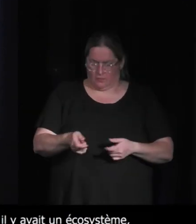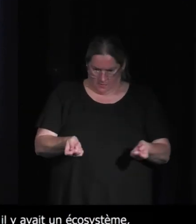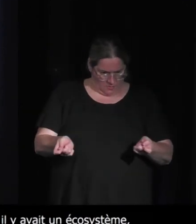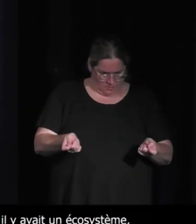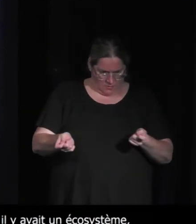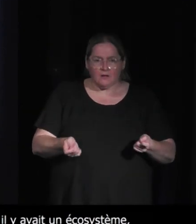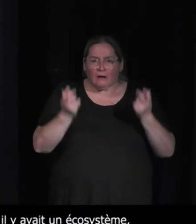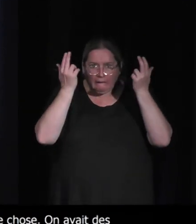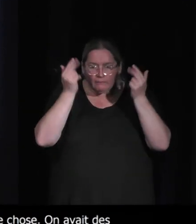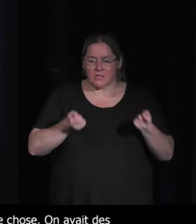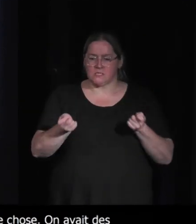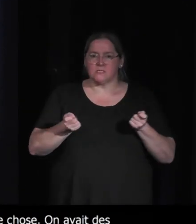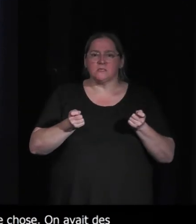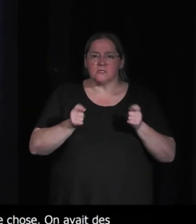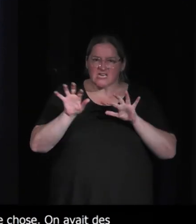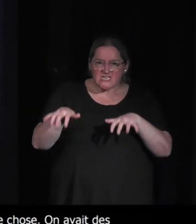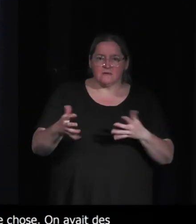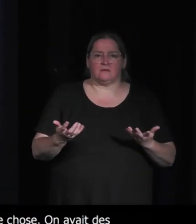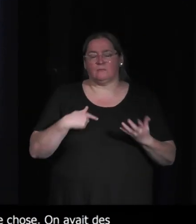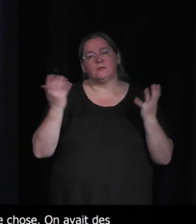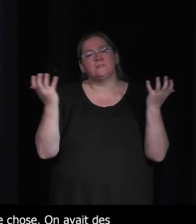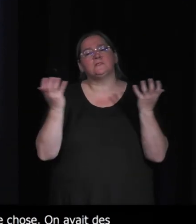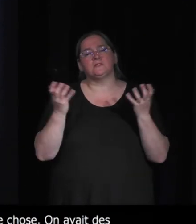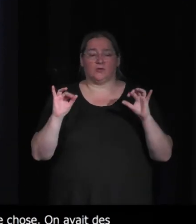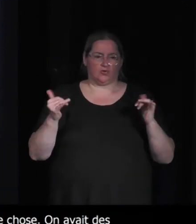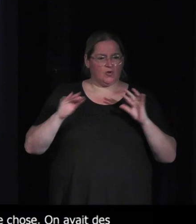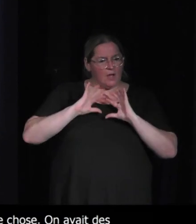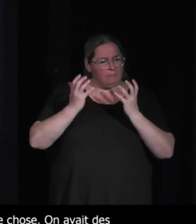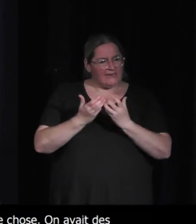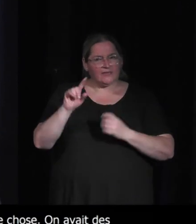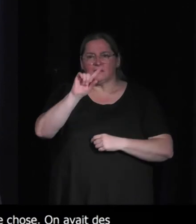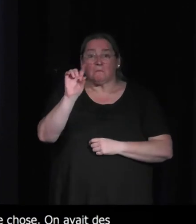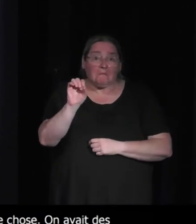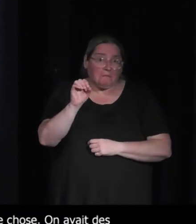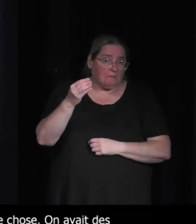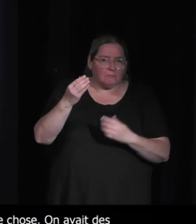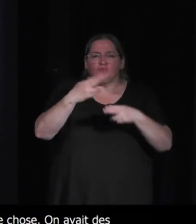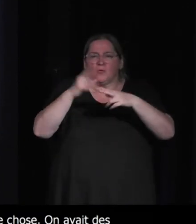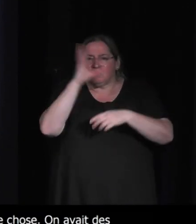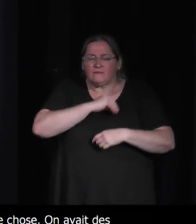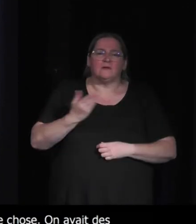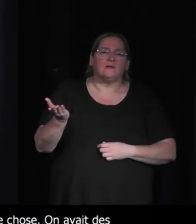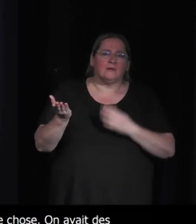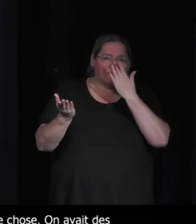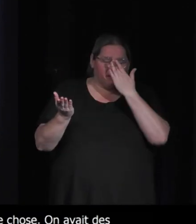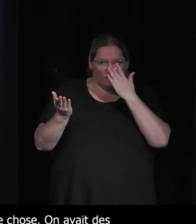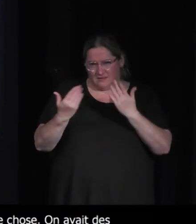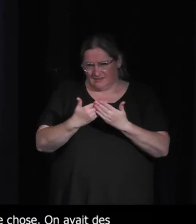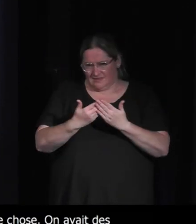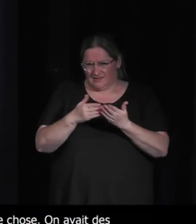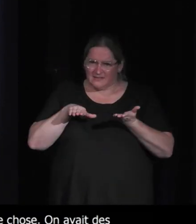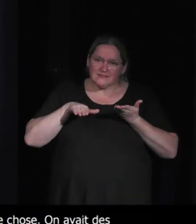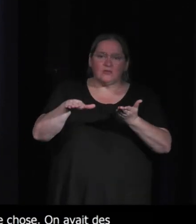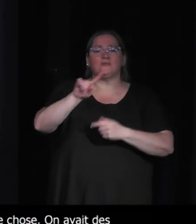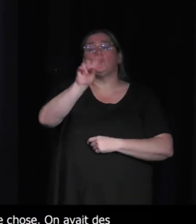moi j'aimerais beaucoup jouer à Planète Zoo c'est ça ou je sais plus comment il s'appelle le jeu de Simu de